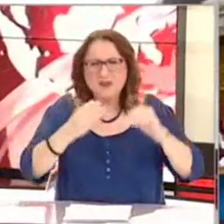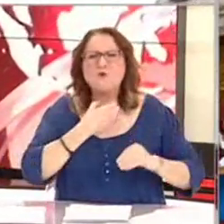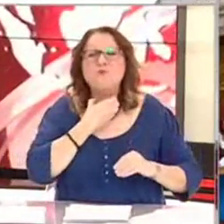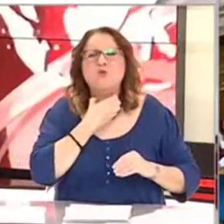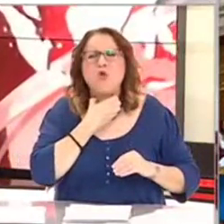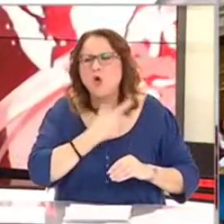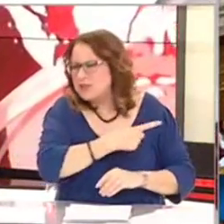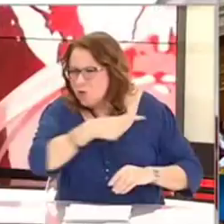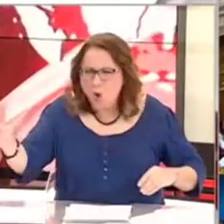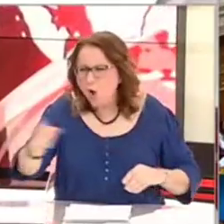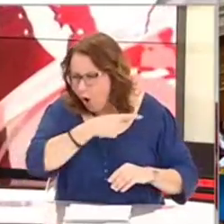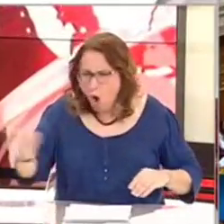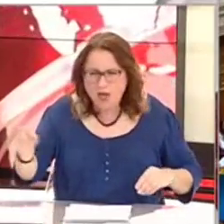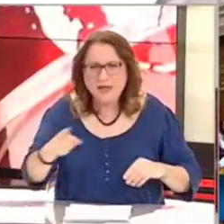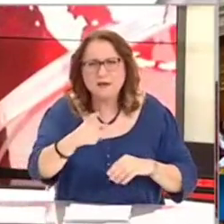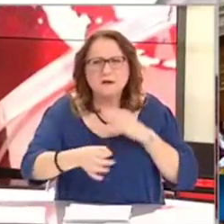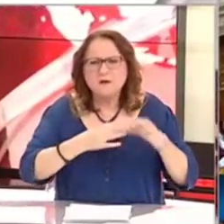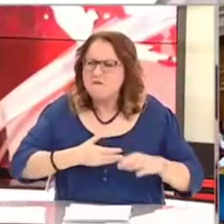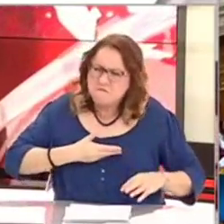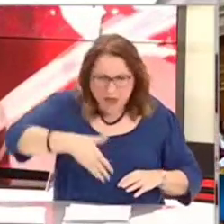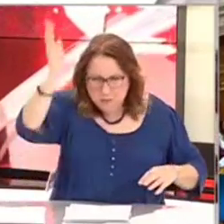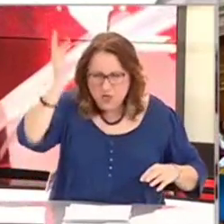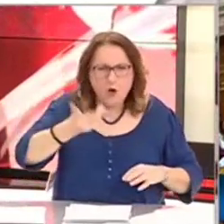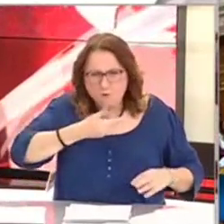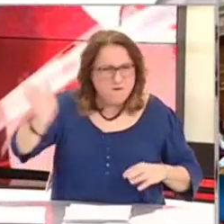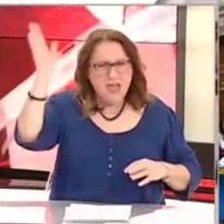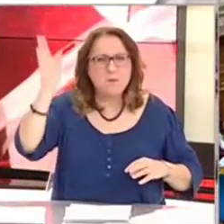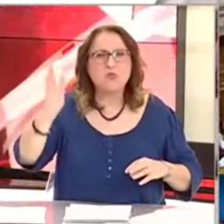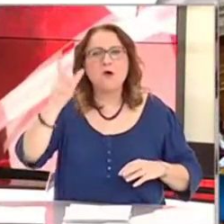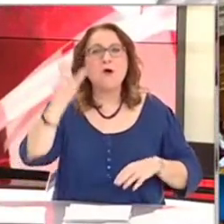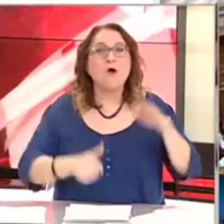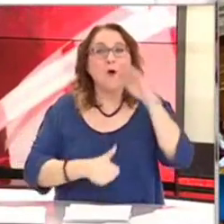παιδιά. Σταμάτα ρε, κύριε συνάδελφε. Δεν είναι δικαίωμά σου.